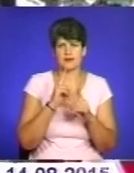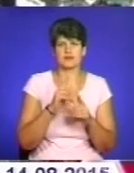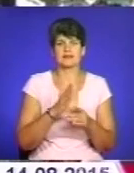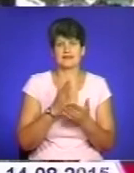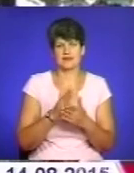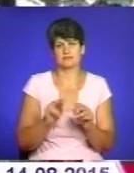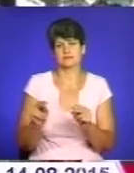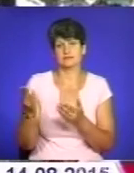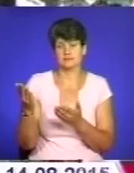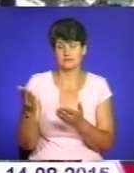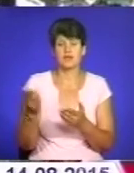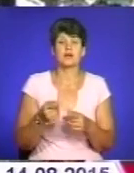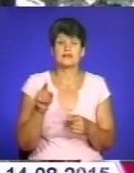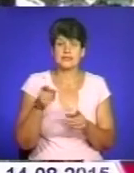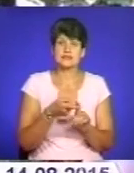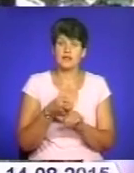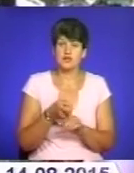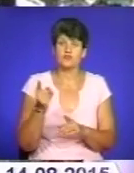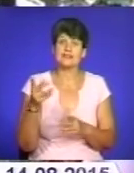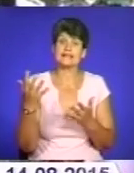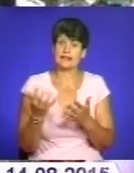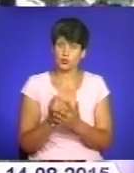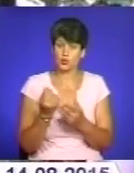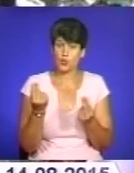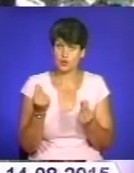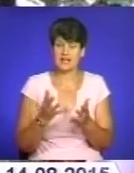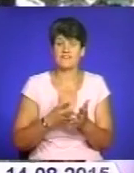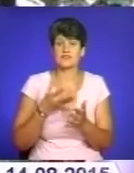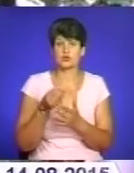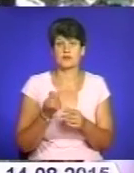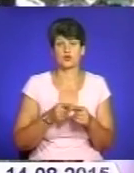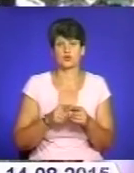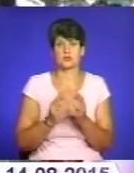педагоги. І тут залежить від них, чи вони винадуть тільки кошти для фінансування підручників.